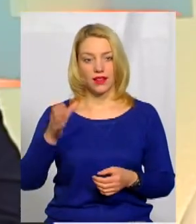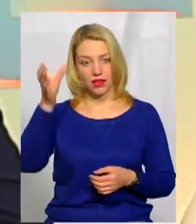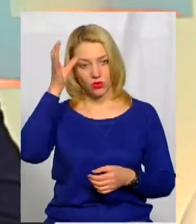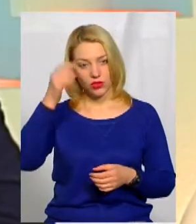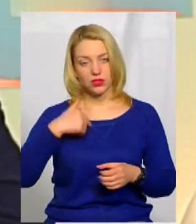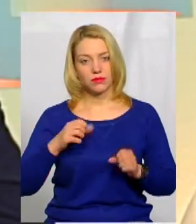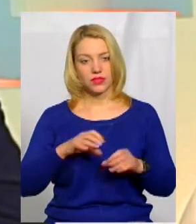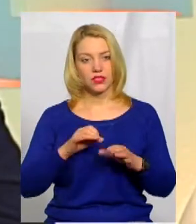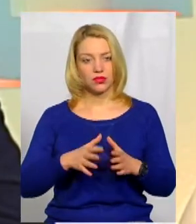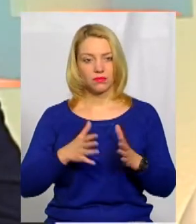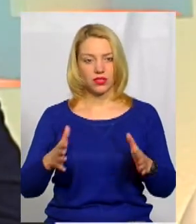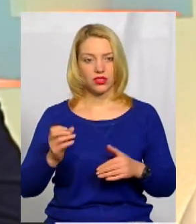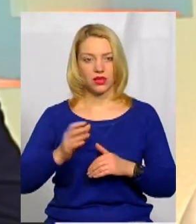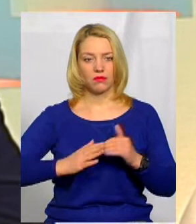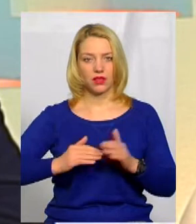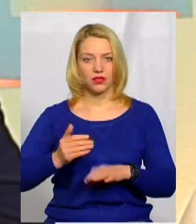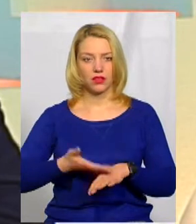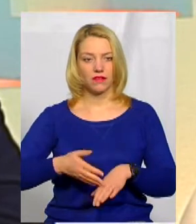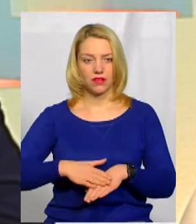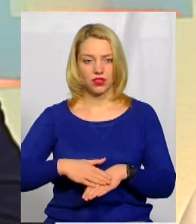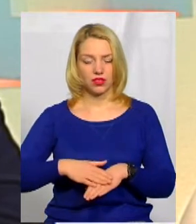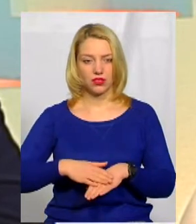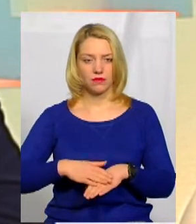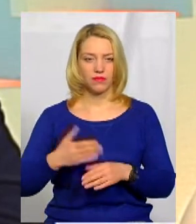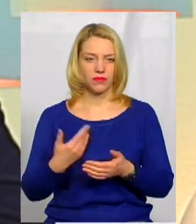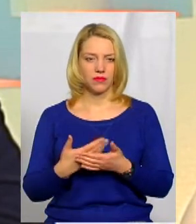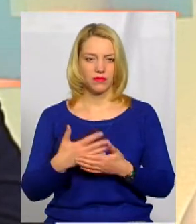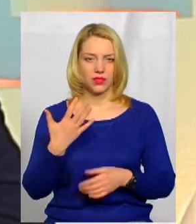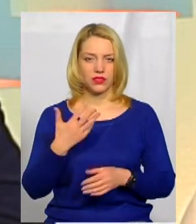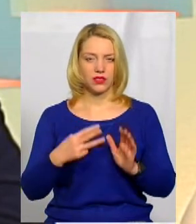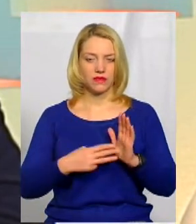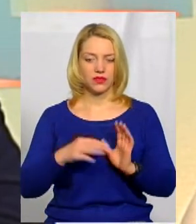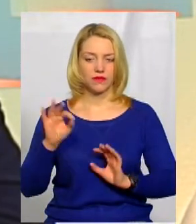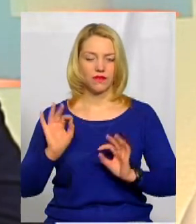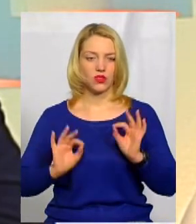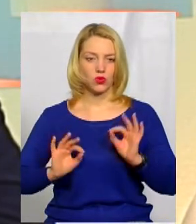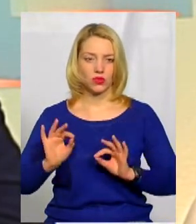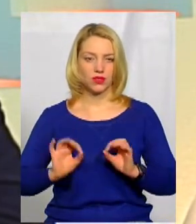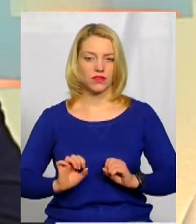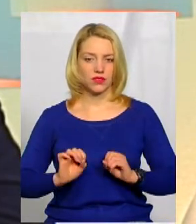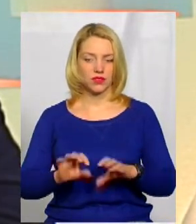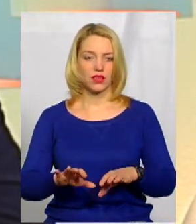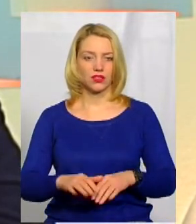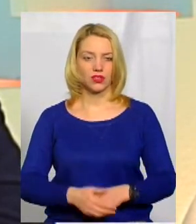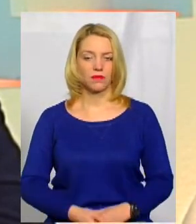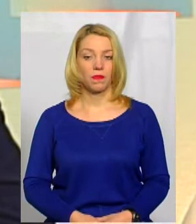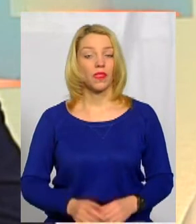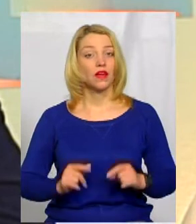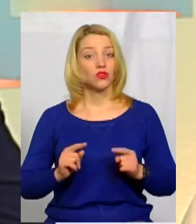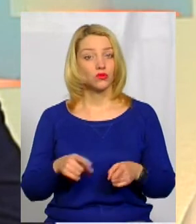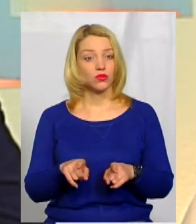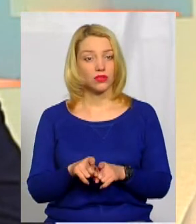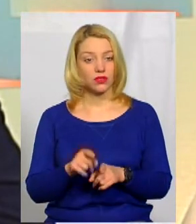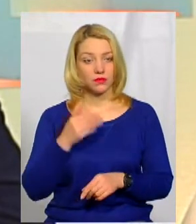здачі йде, оскільки практика трошки важча. Тобто, приблизно 50% в нас здачі з першого разу. А чому